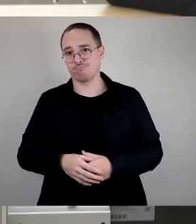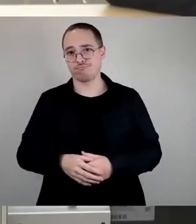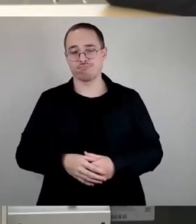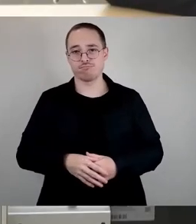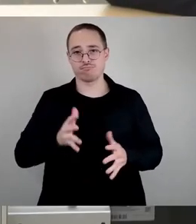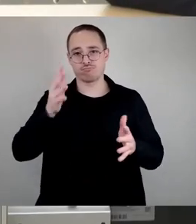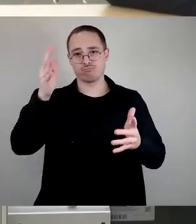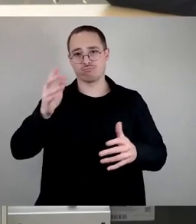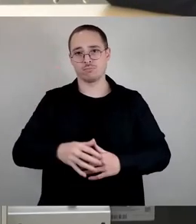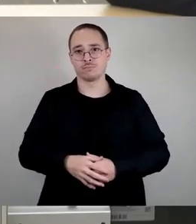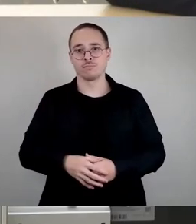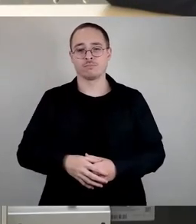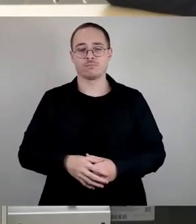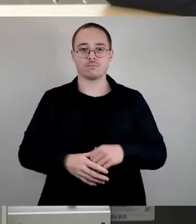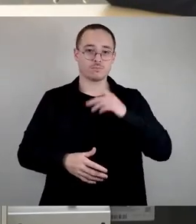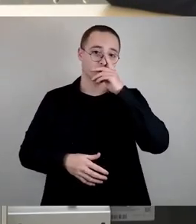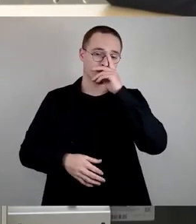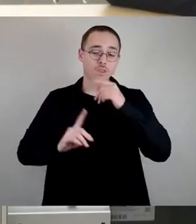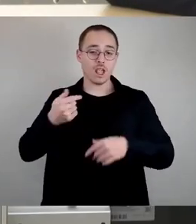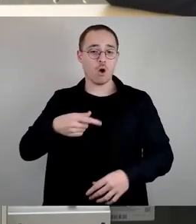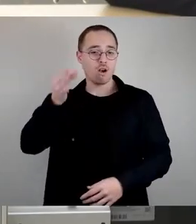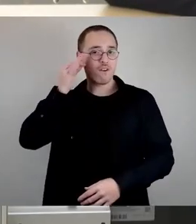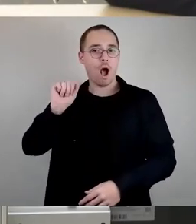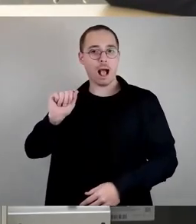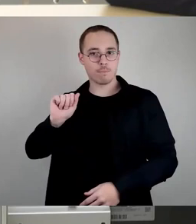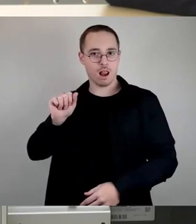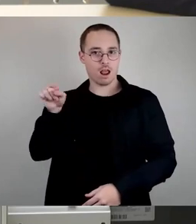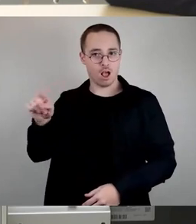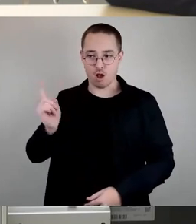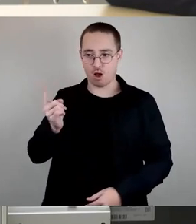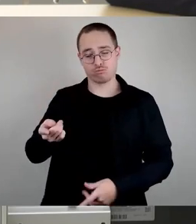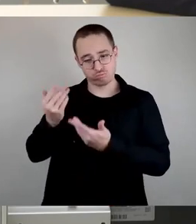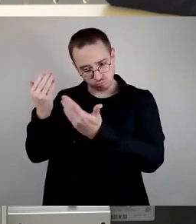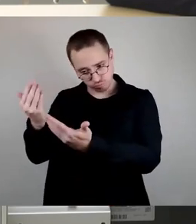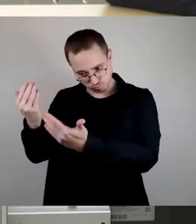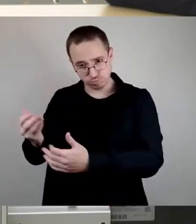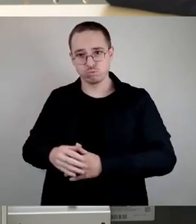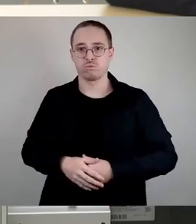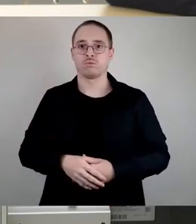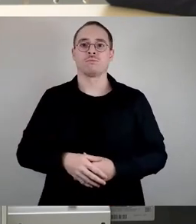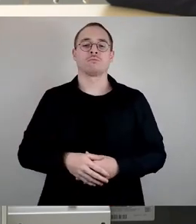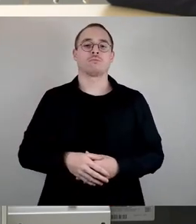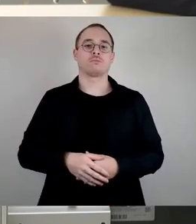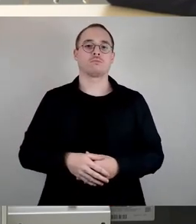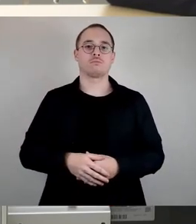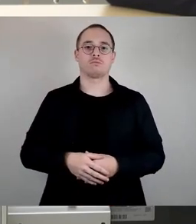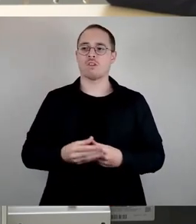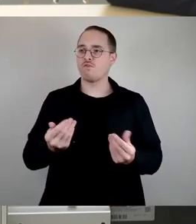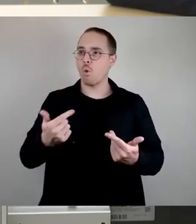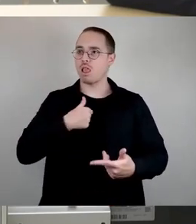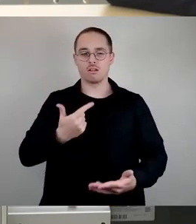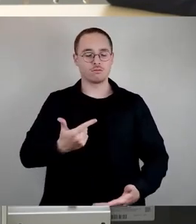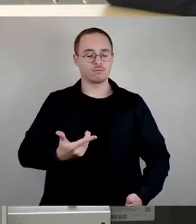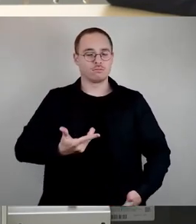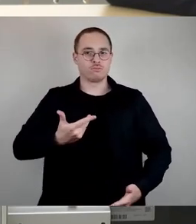Oder auch, was Anja Aper gesagt hat. Ich finde es tatsächlich empörend, empörend, was die